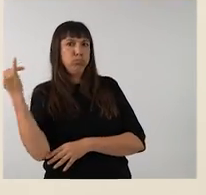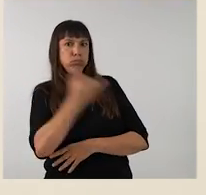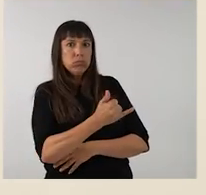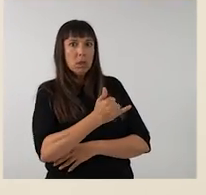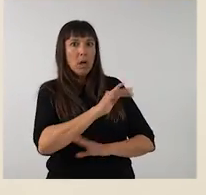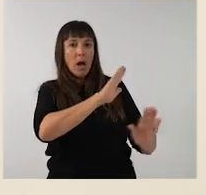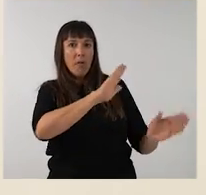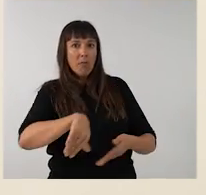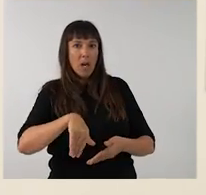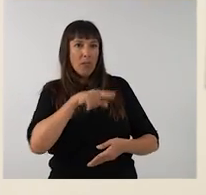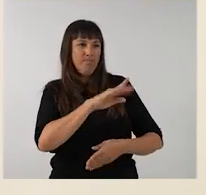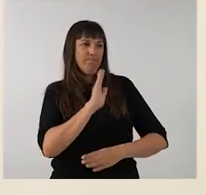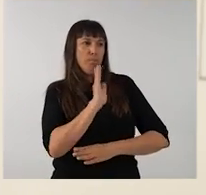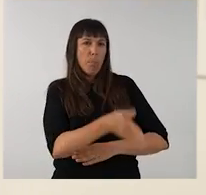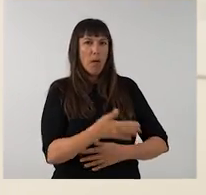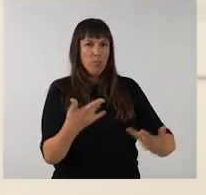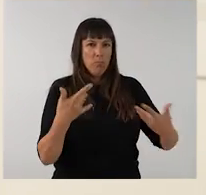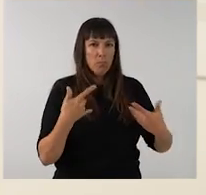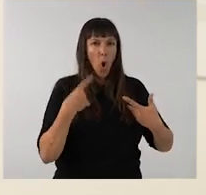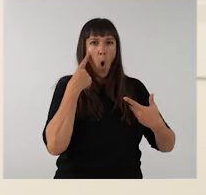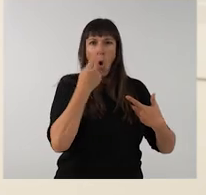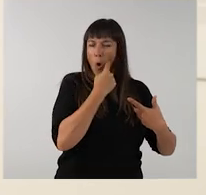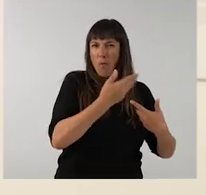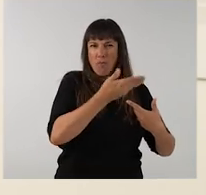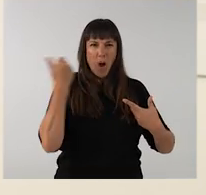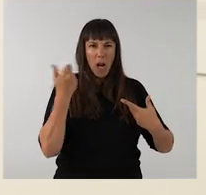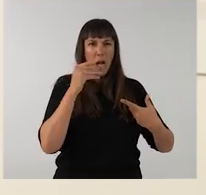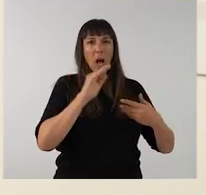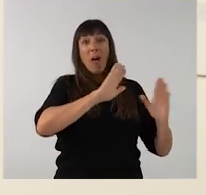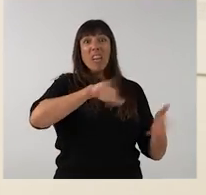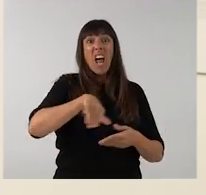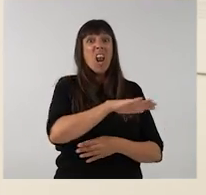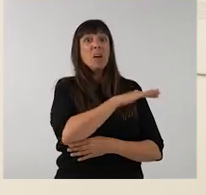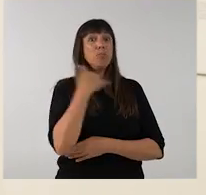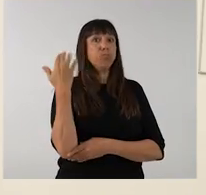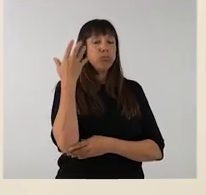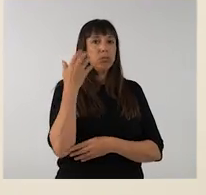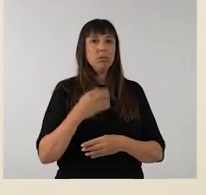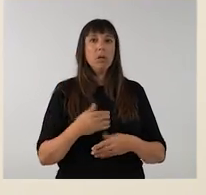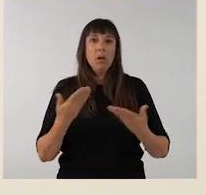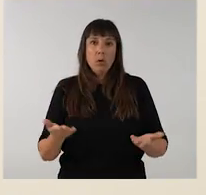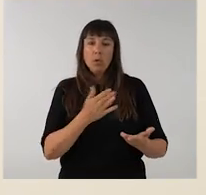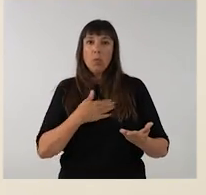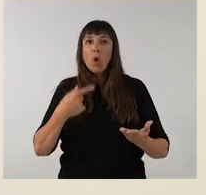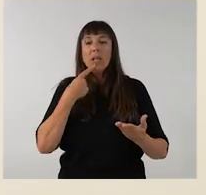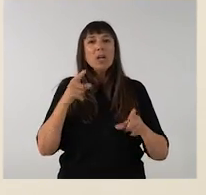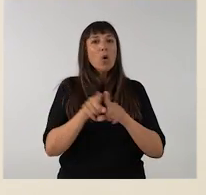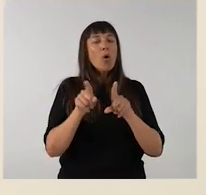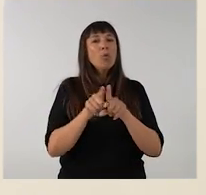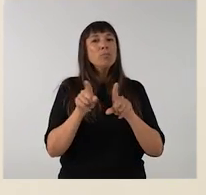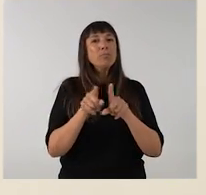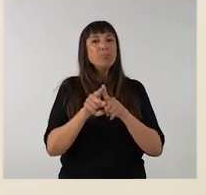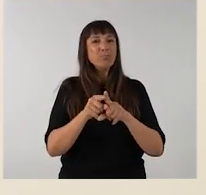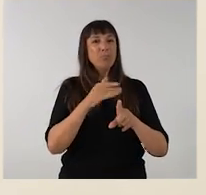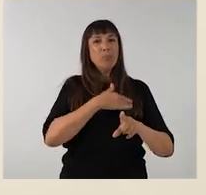la denuncia i acaba sent martiritzada, li treuen els ulls i finalment decapitada. Llavors hi ha totes aquestes relacions entre